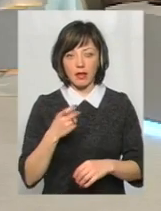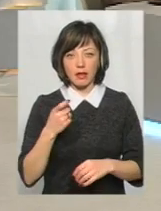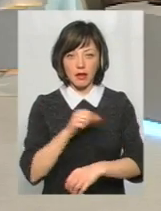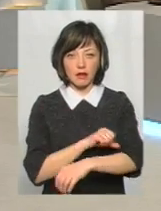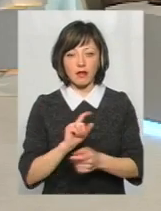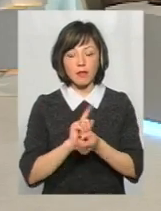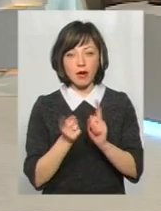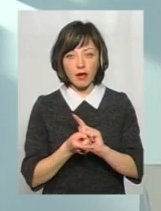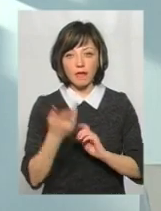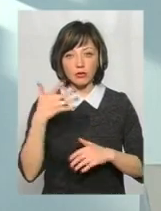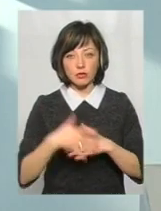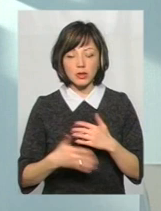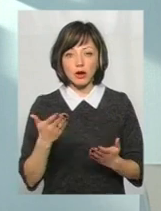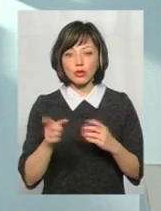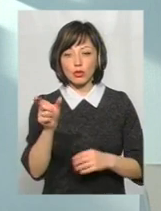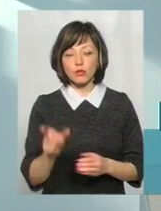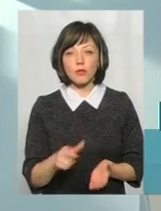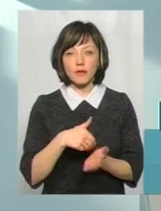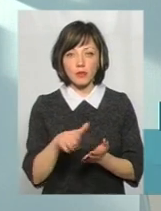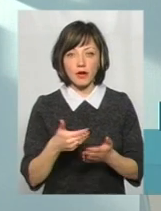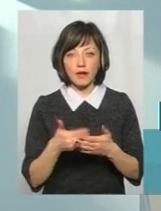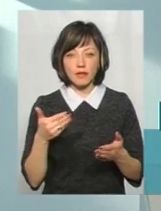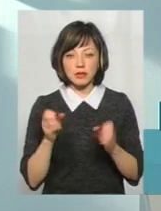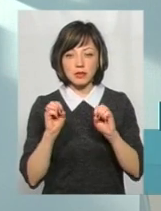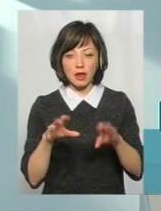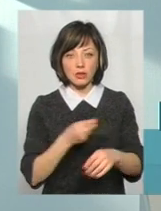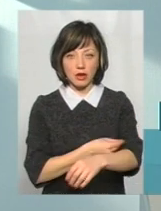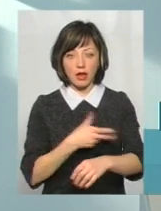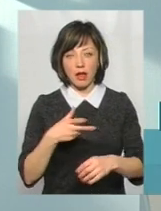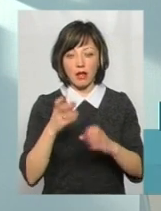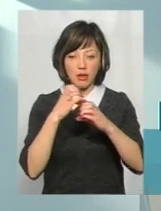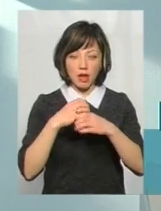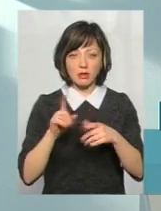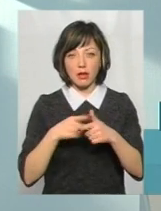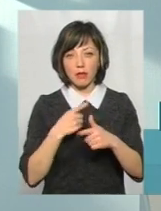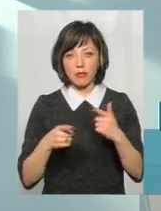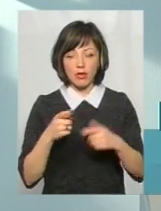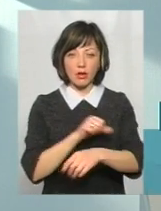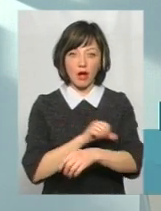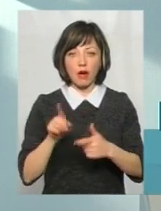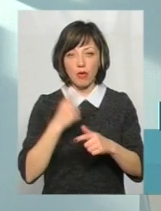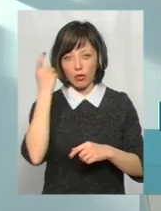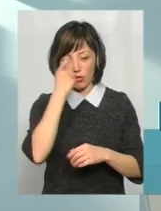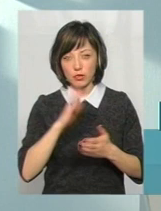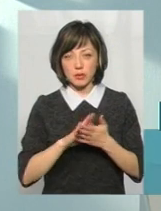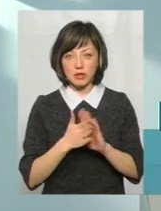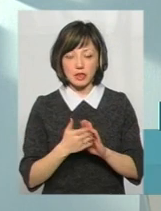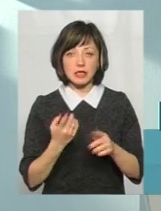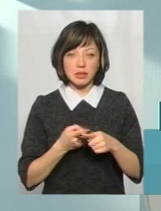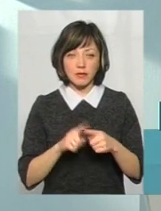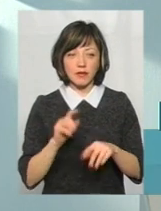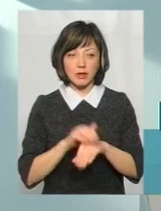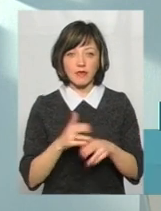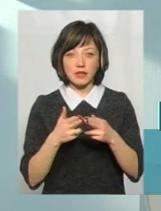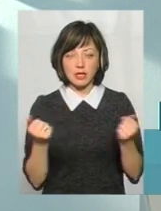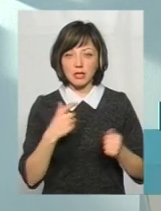Навіть навпаки, ви розумієте, що якщо особа відмовляється від здачі будь-якого аналізу або на стан наркотичного або алкогольне сп'яніння, вона тим саме фактично